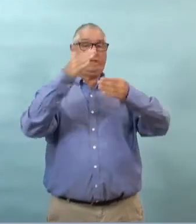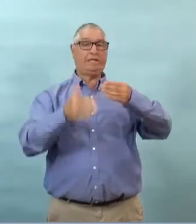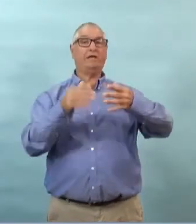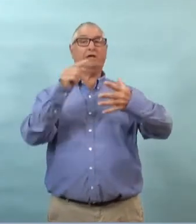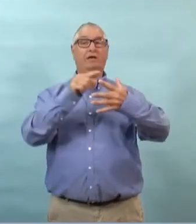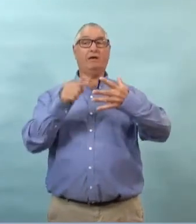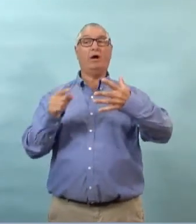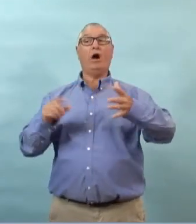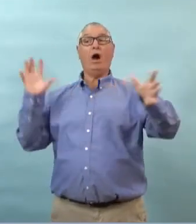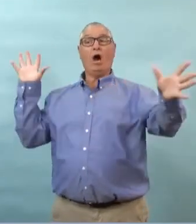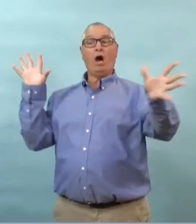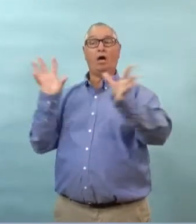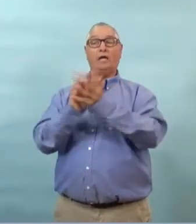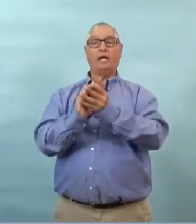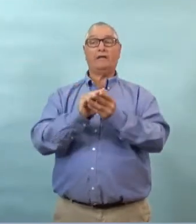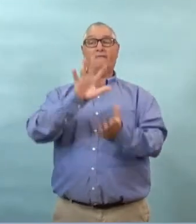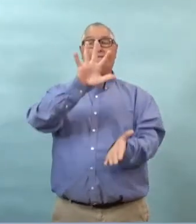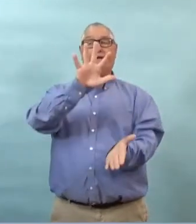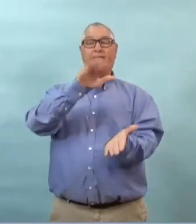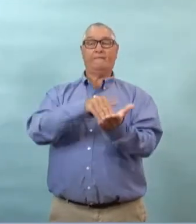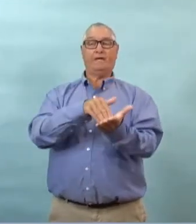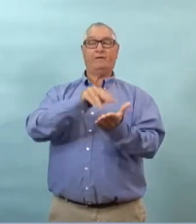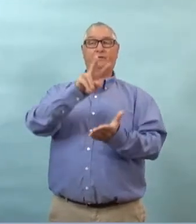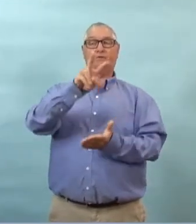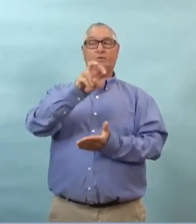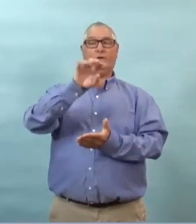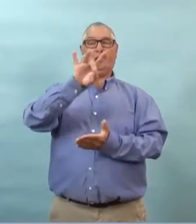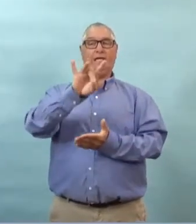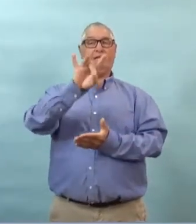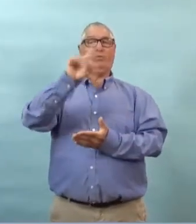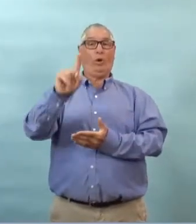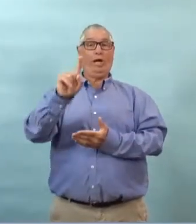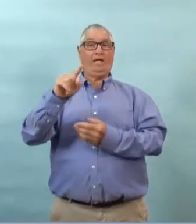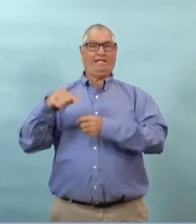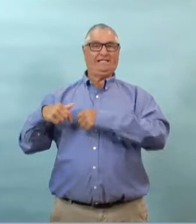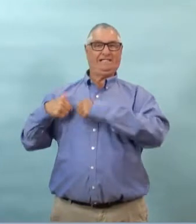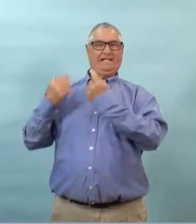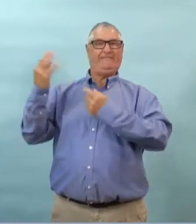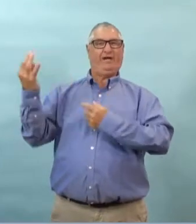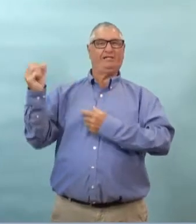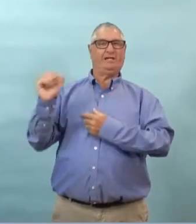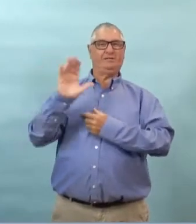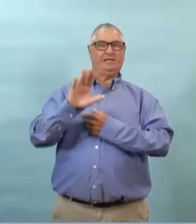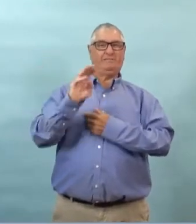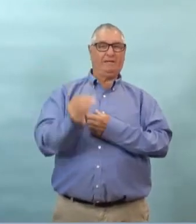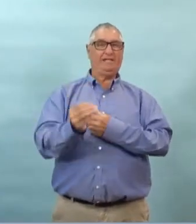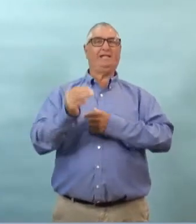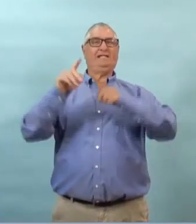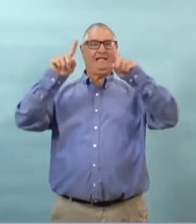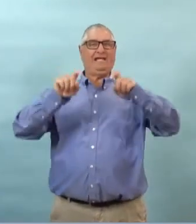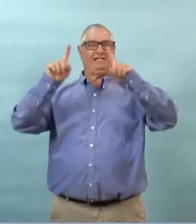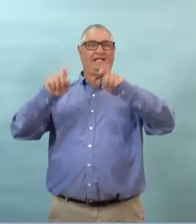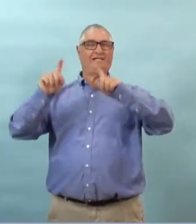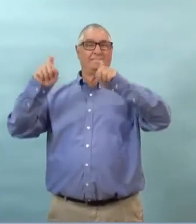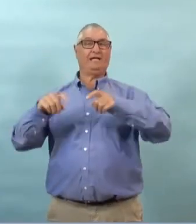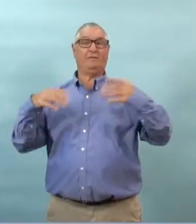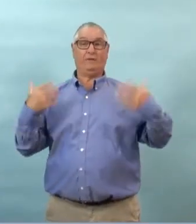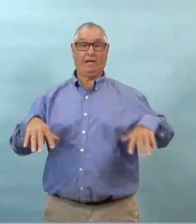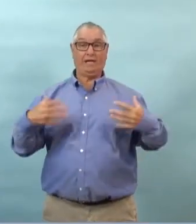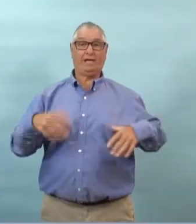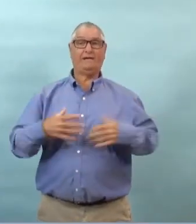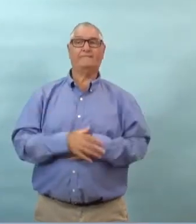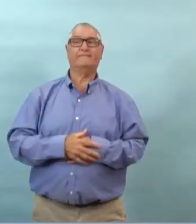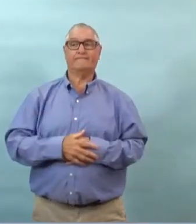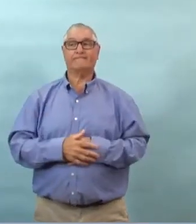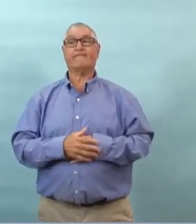de tests qui ont été effectués cette fin de semaine donc au total il ya 5 281 tests qui ont été